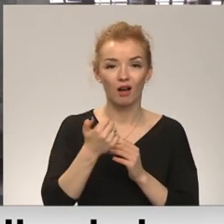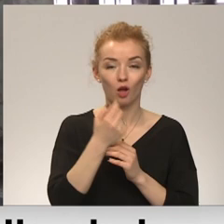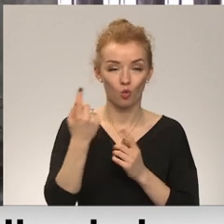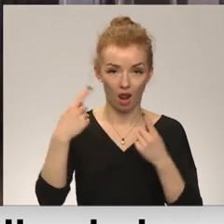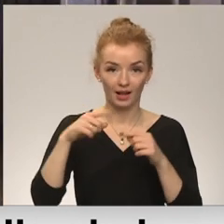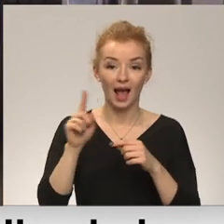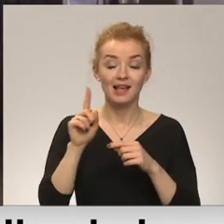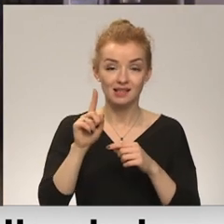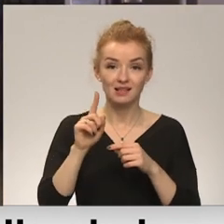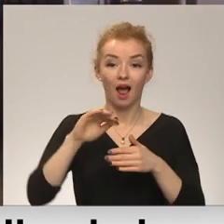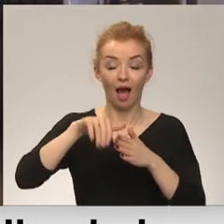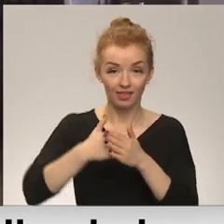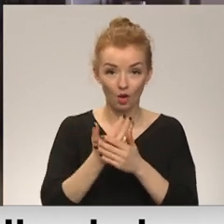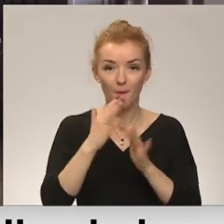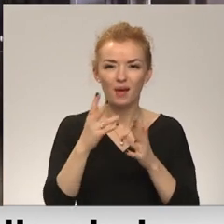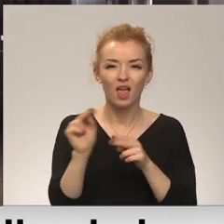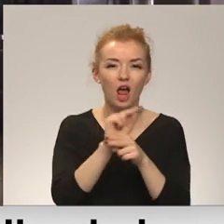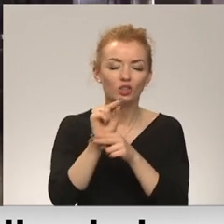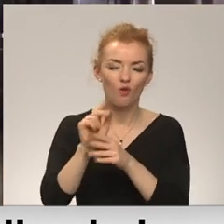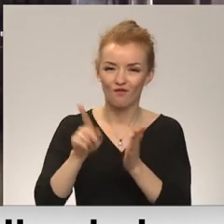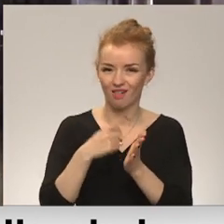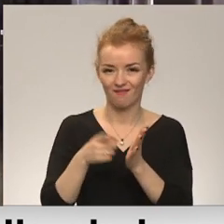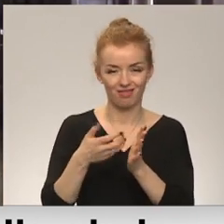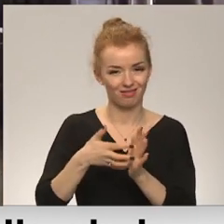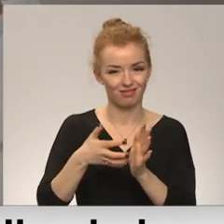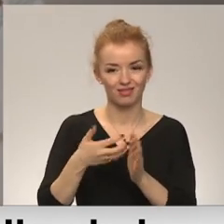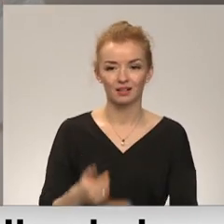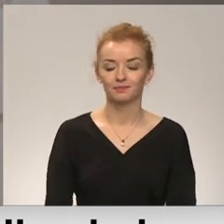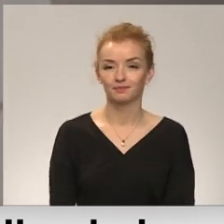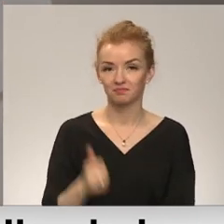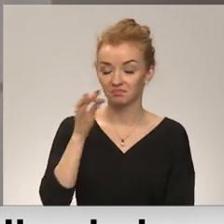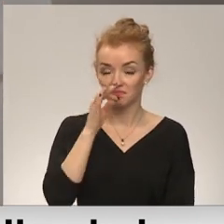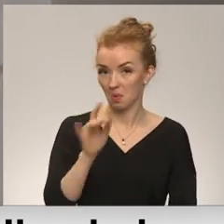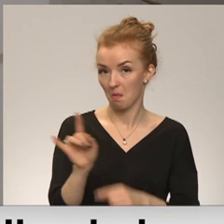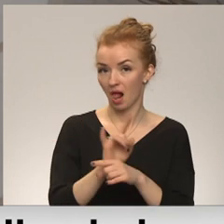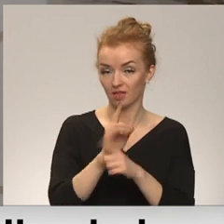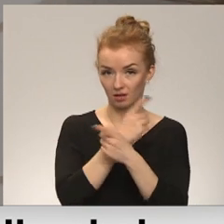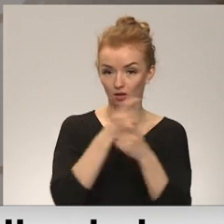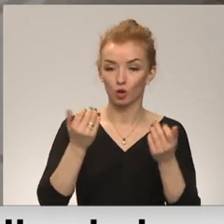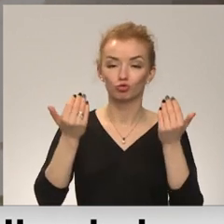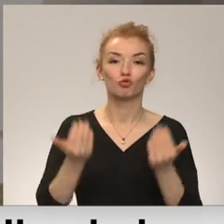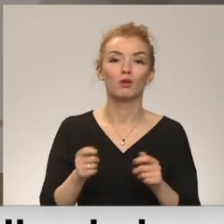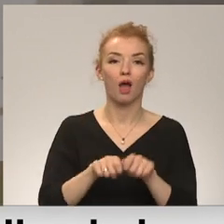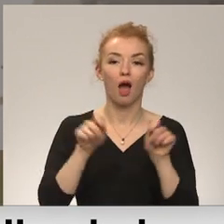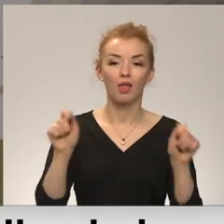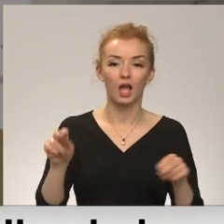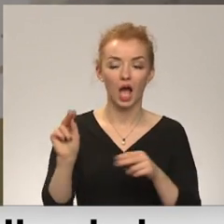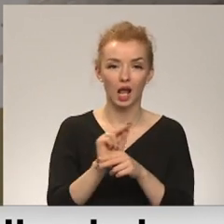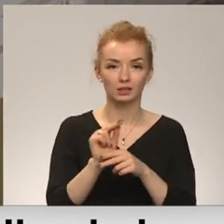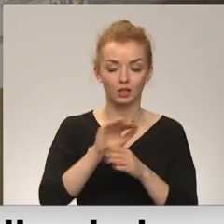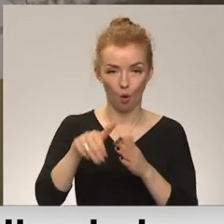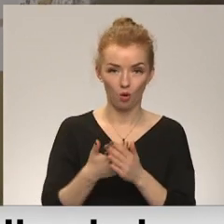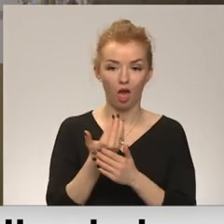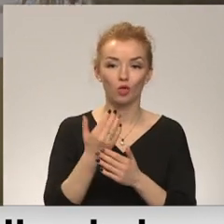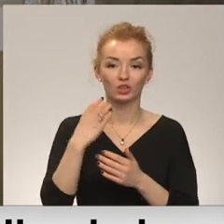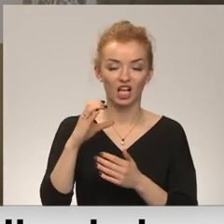atdzimusi, taču restaurācijas darbi tajā vēl ir priekšā. Maldīgi izskanas informācija, ka šodien atklājam restaurēto Cēsvainas